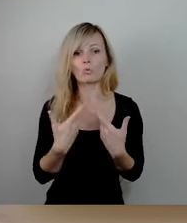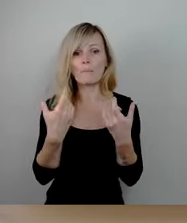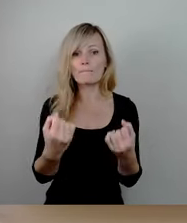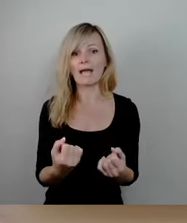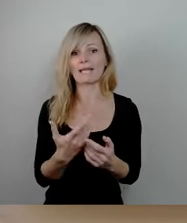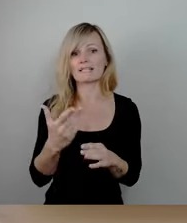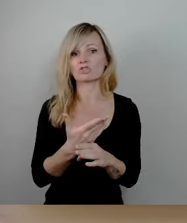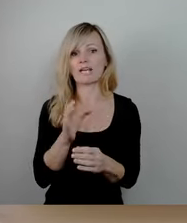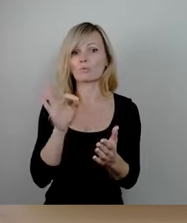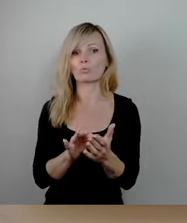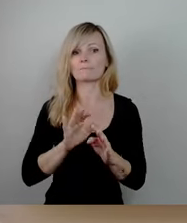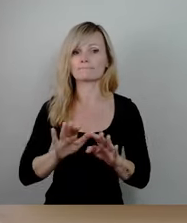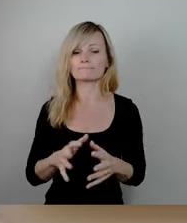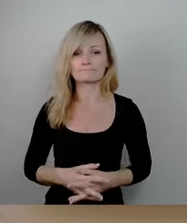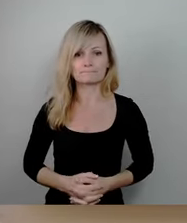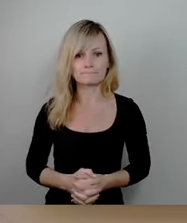Punkt. So, jetzt...